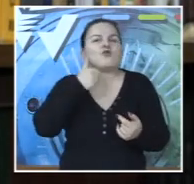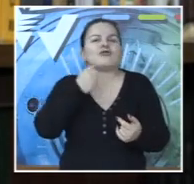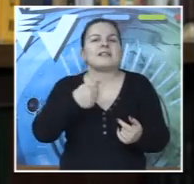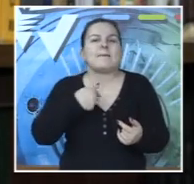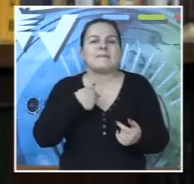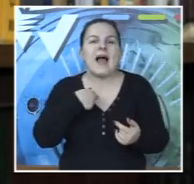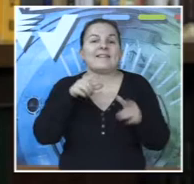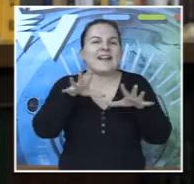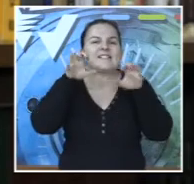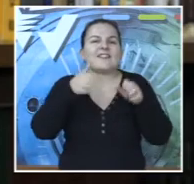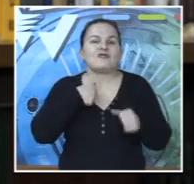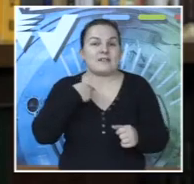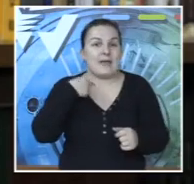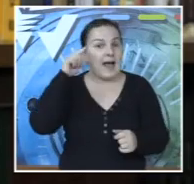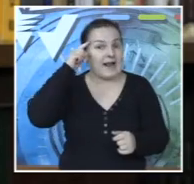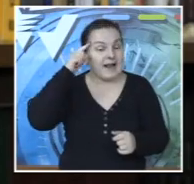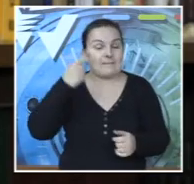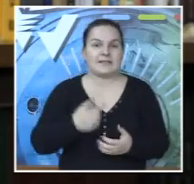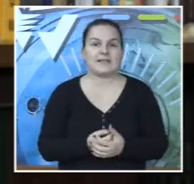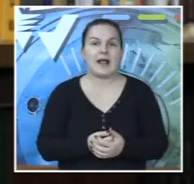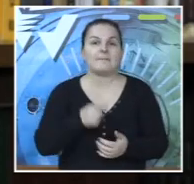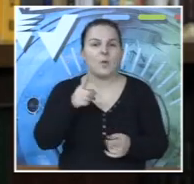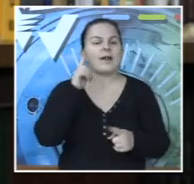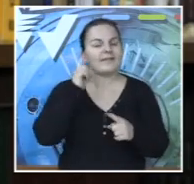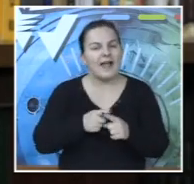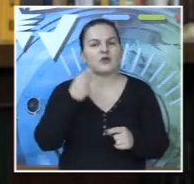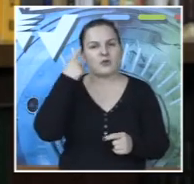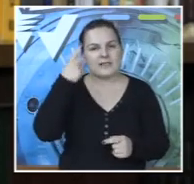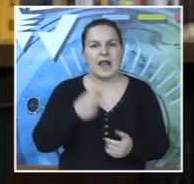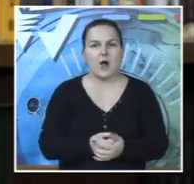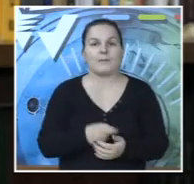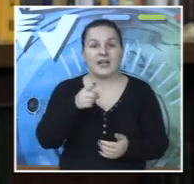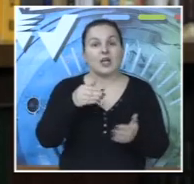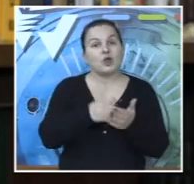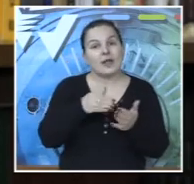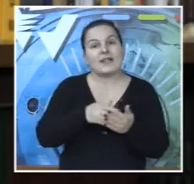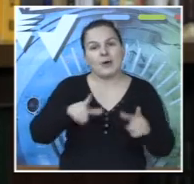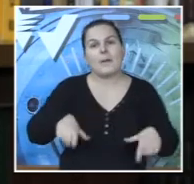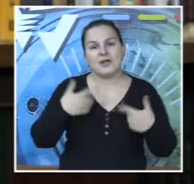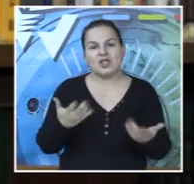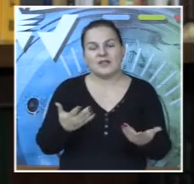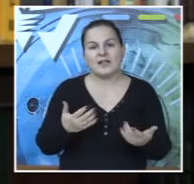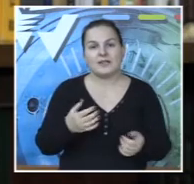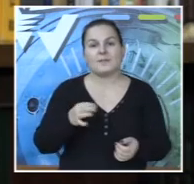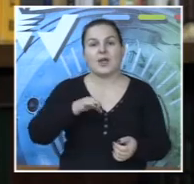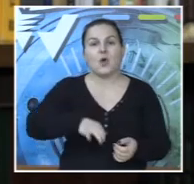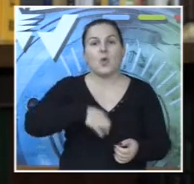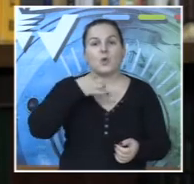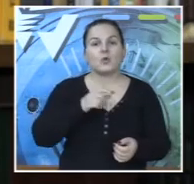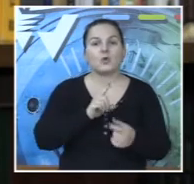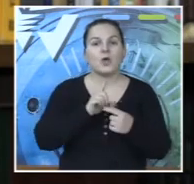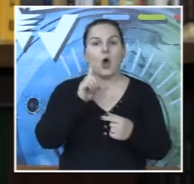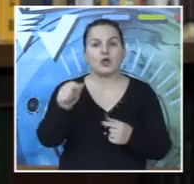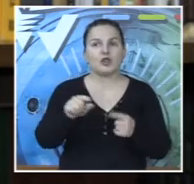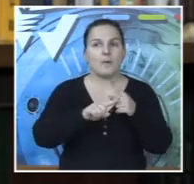da ne misli šta sam, da ne svati šta sam ja mislila, ali on je tačno znao. E to je trebalo preživjeti. Znači, otišao je